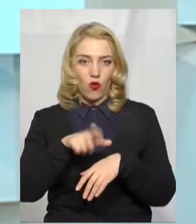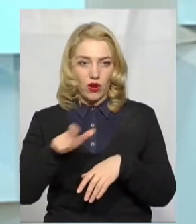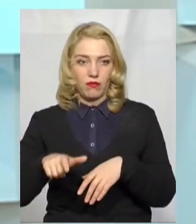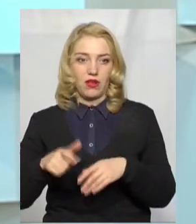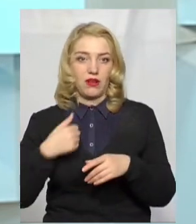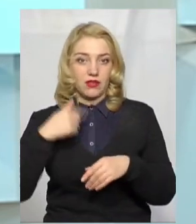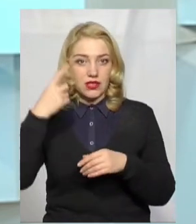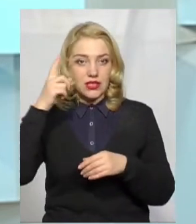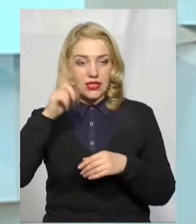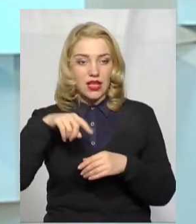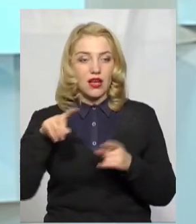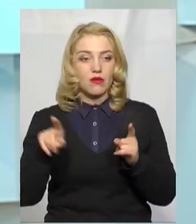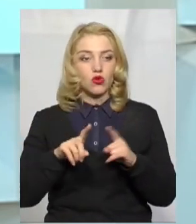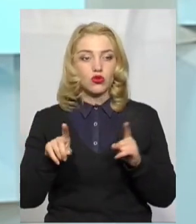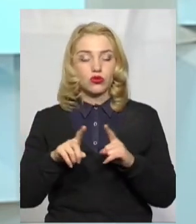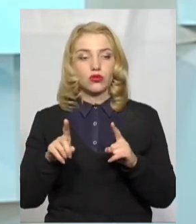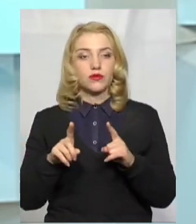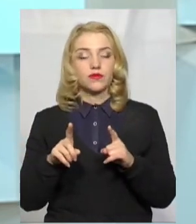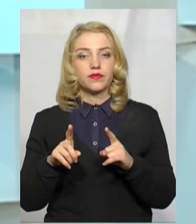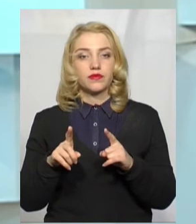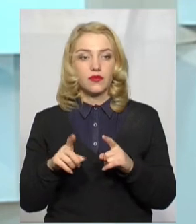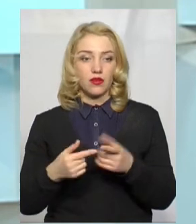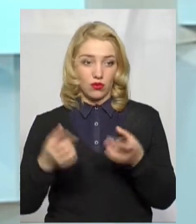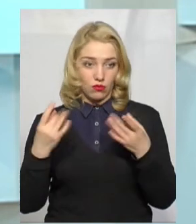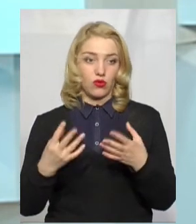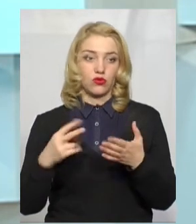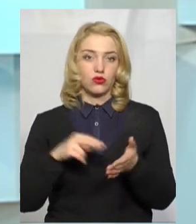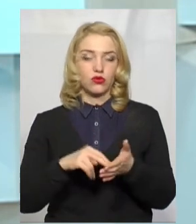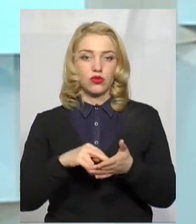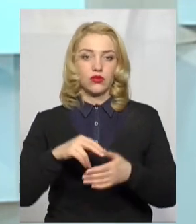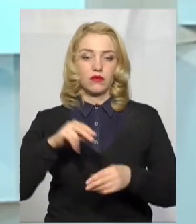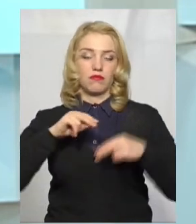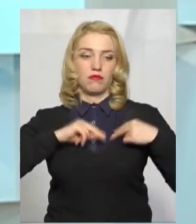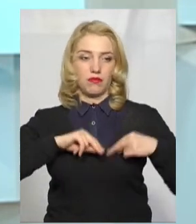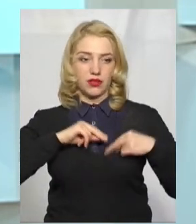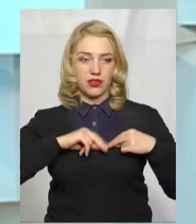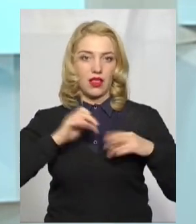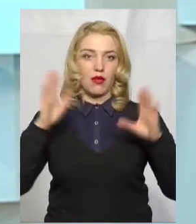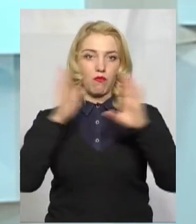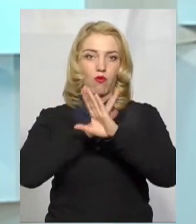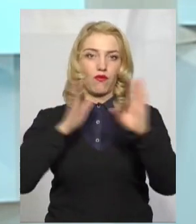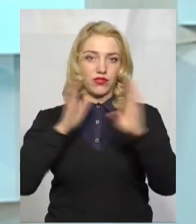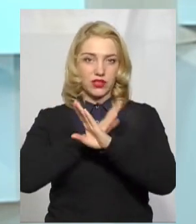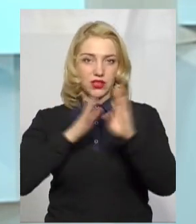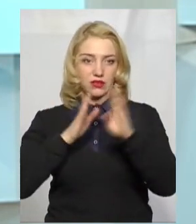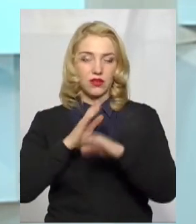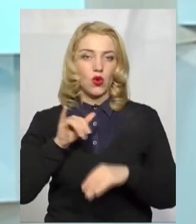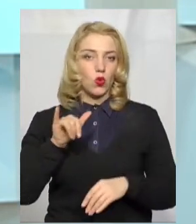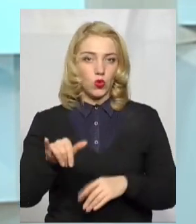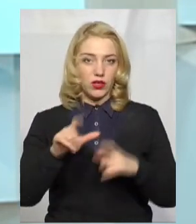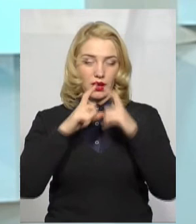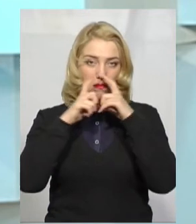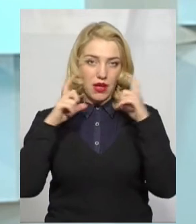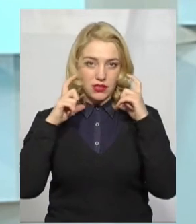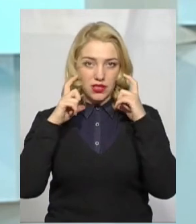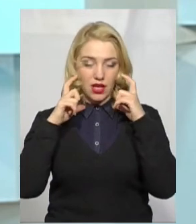ми знаємо, що вони просто будуть працювати на повітрі, в них маски